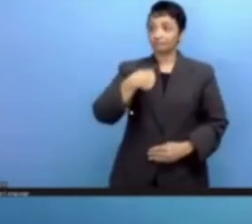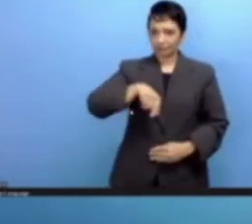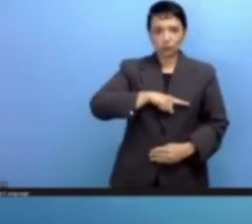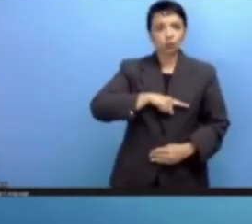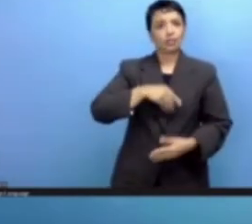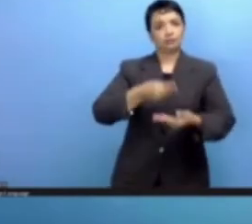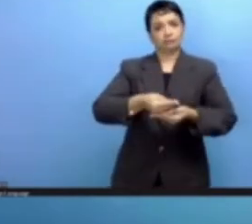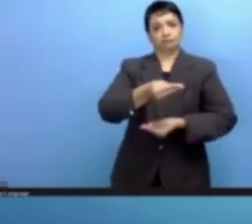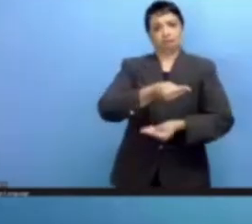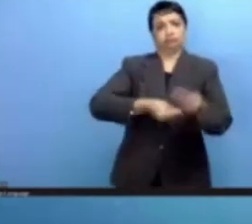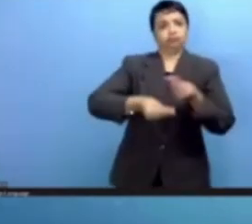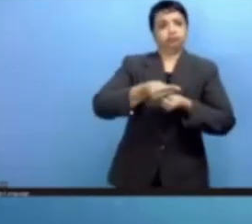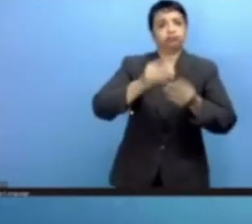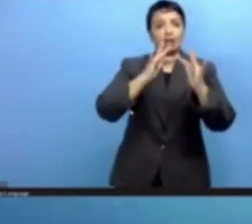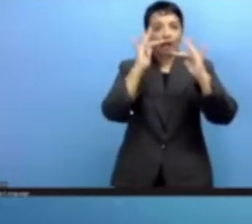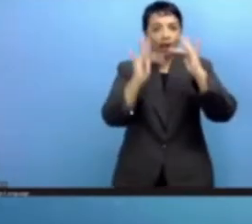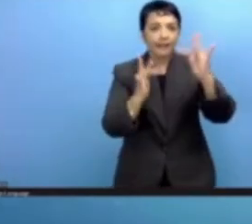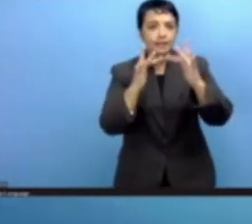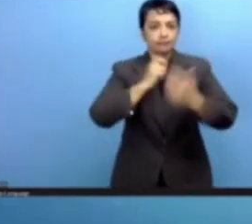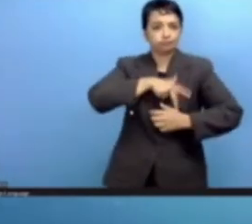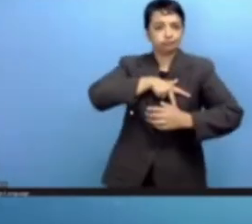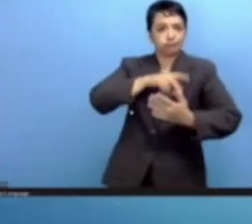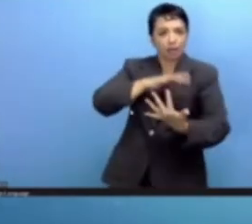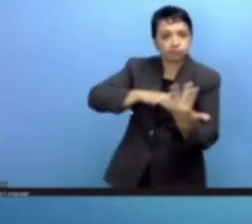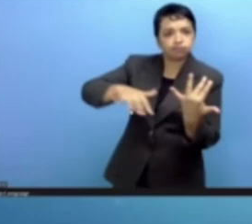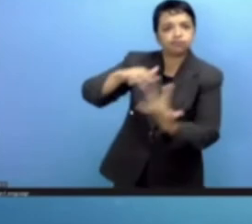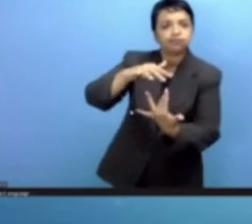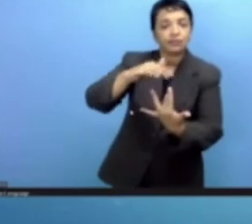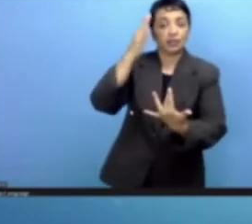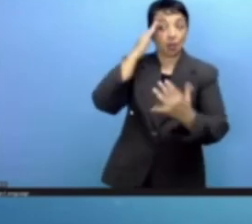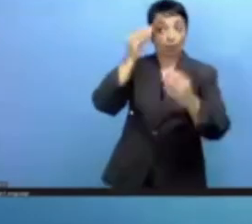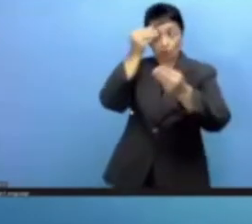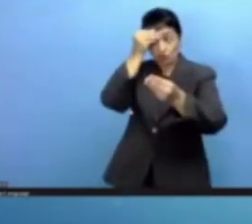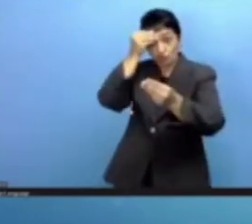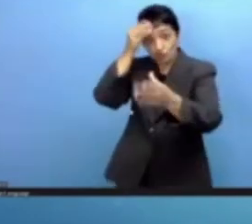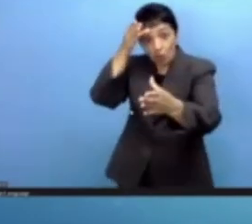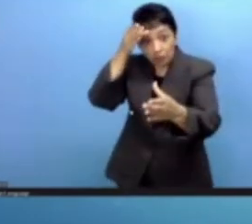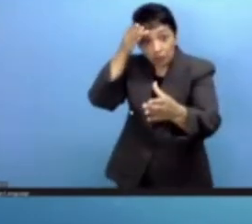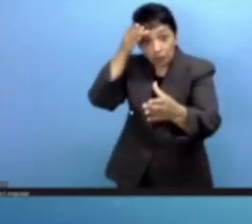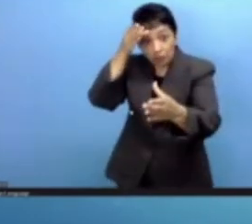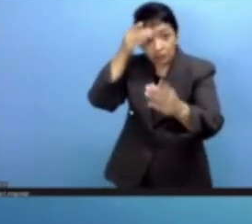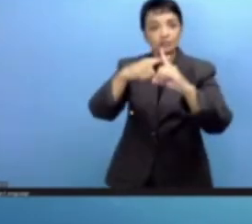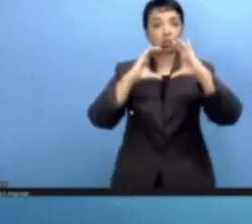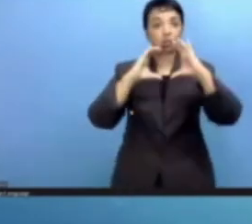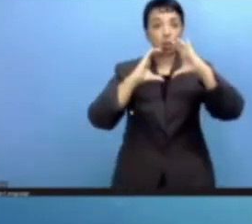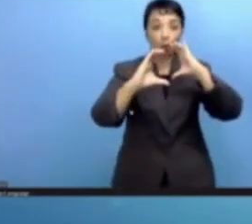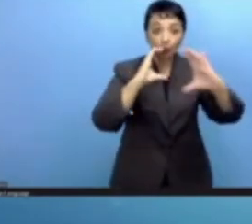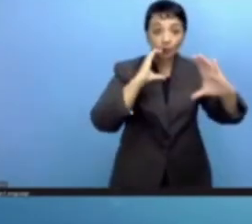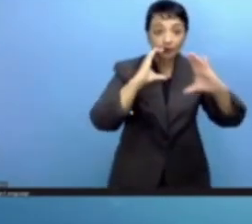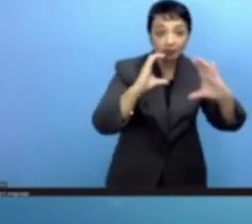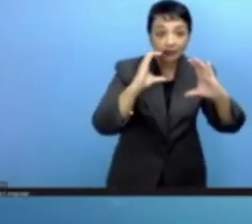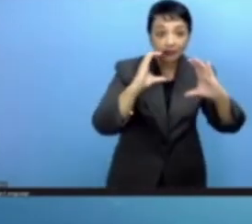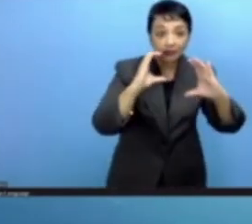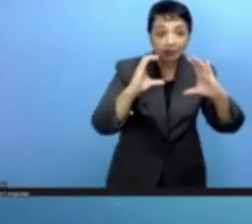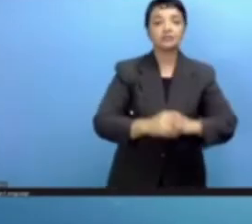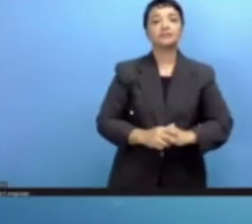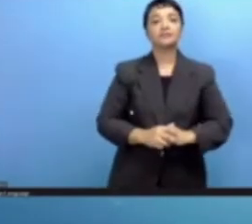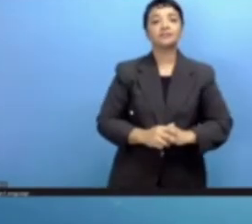الإنترنت في التنمية الاجتماعية هو هائل وإن مساهمة